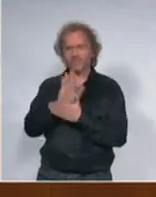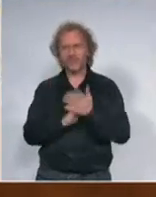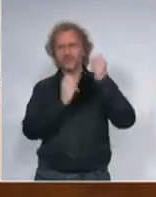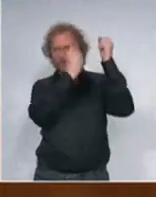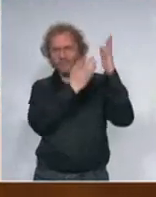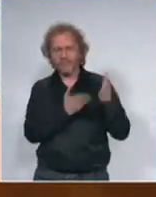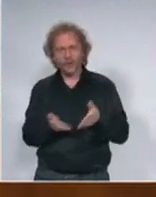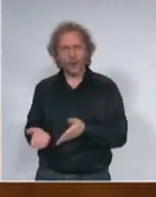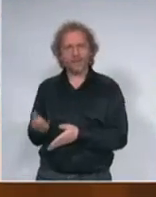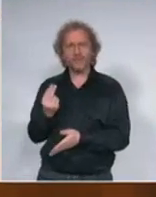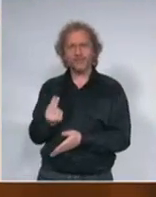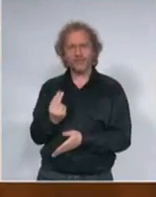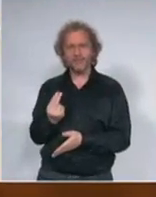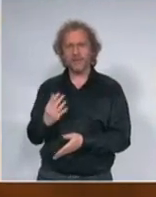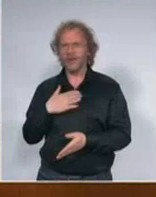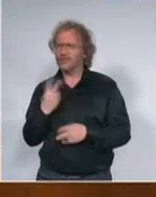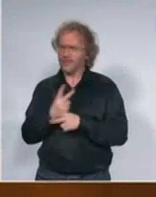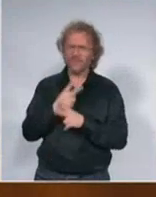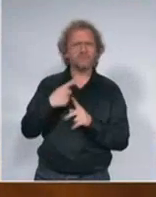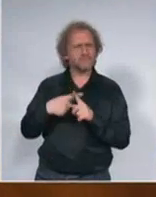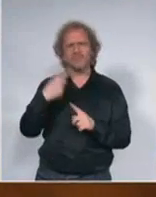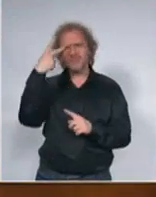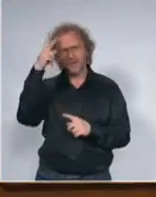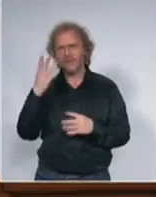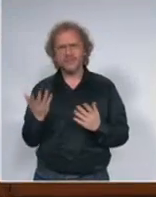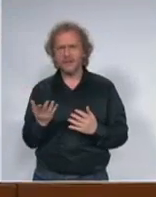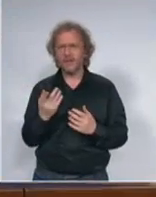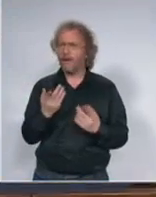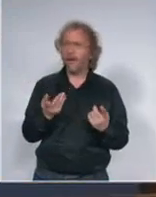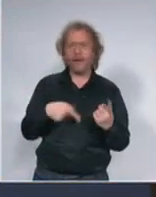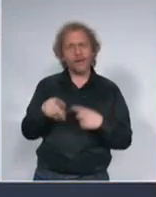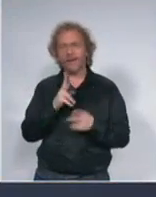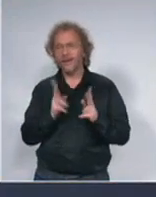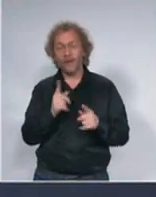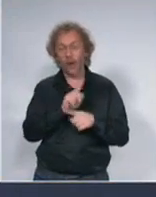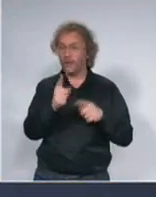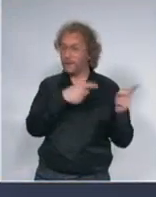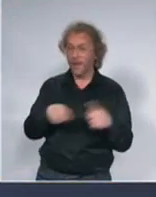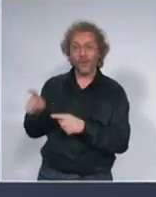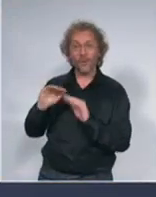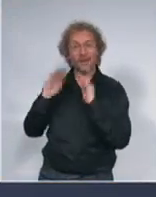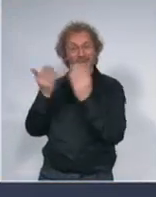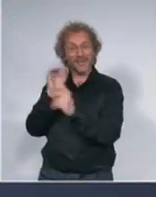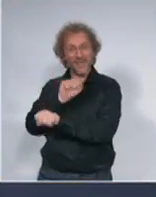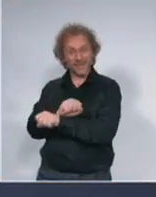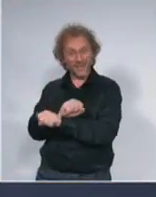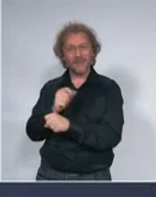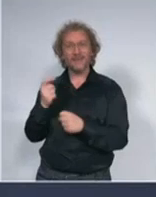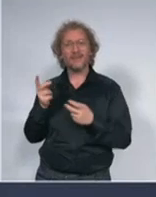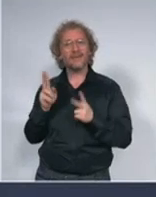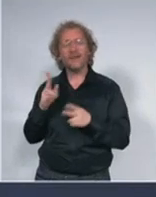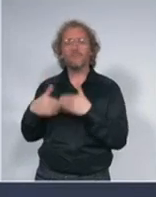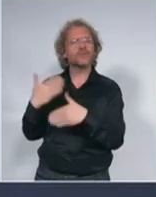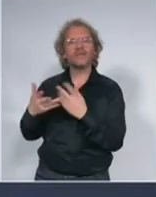Srbiju i naši strani državljani da li će oni u ovoj karantin odmah ili koja je procedura i ne znam da li